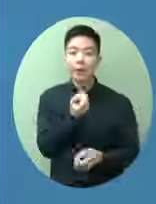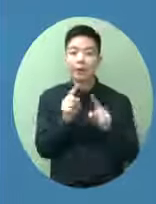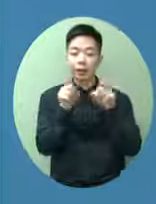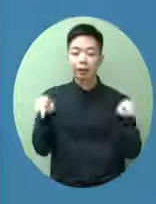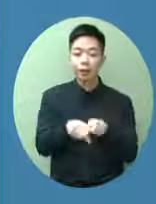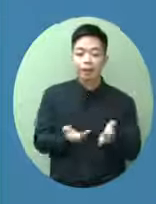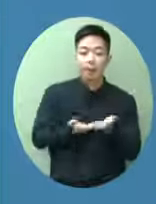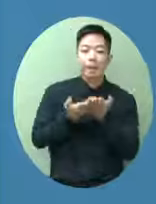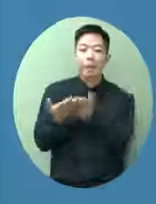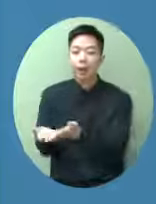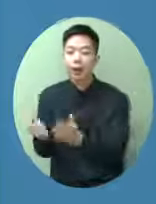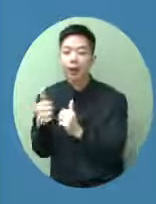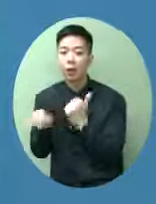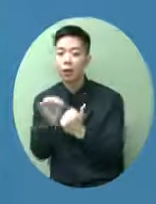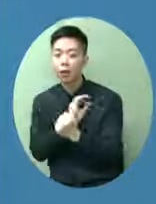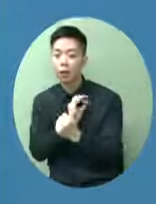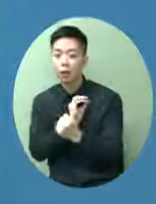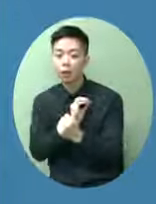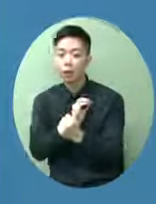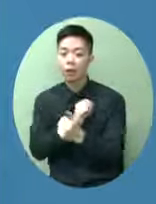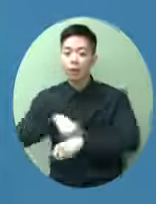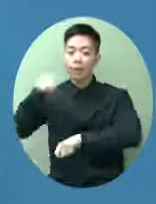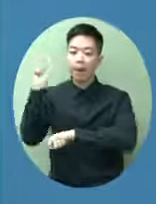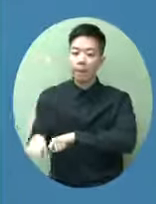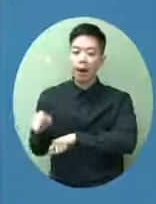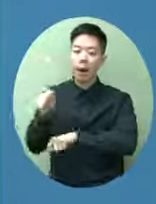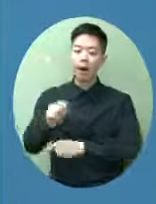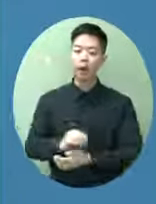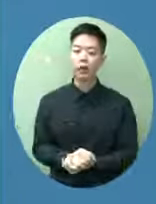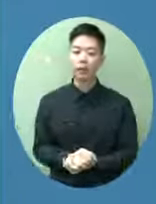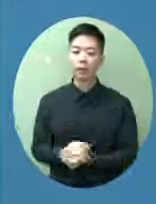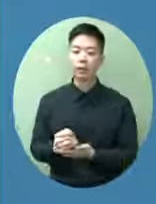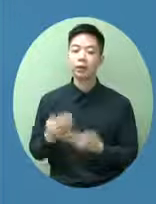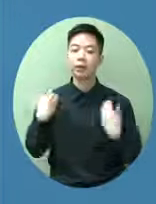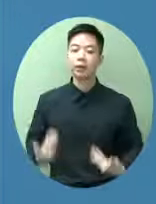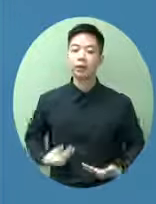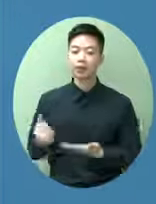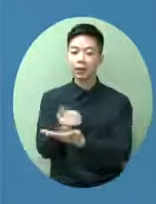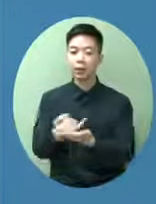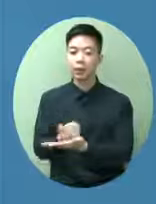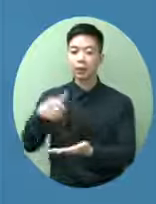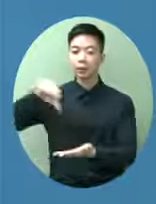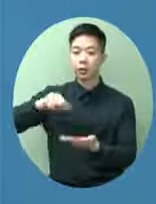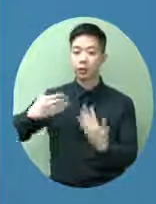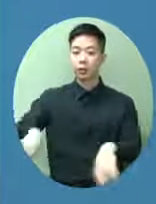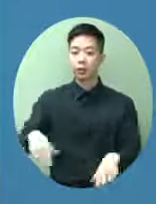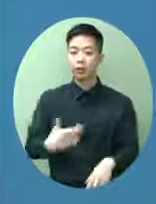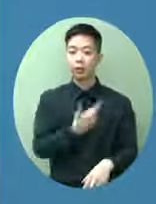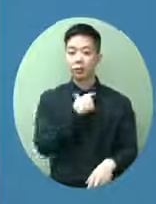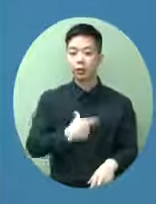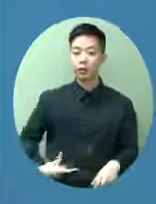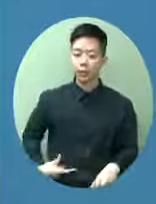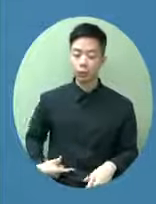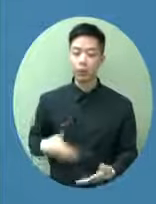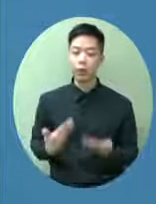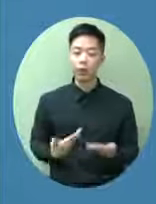審查委員會作了的裁決即是不能夠通過資格審查從而沒有這個候選人或者他是一個當然委員